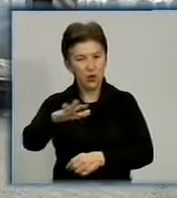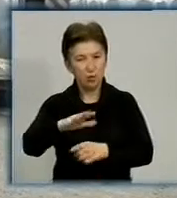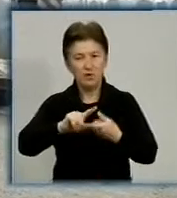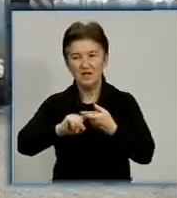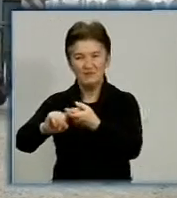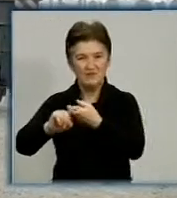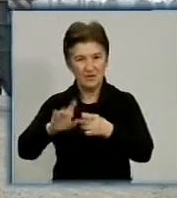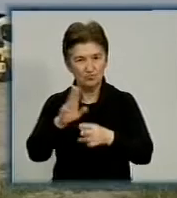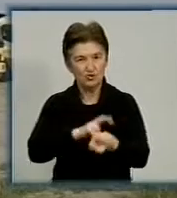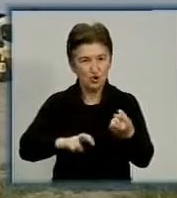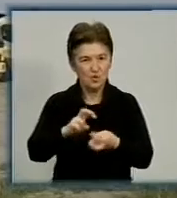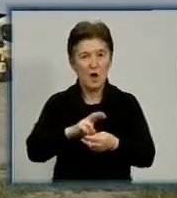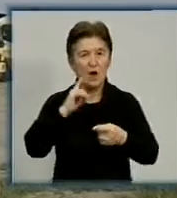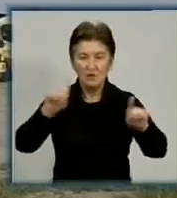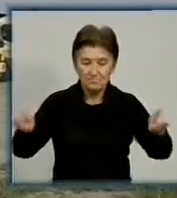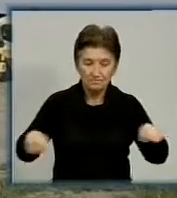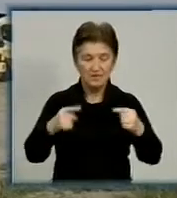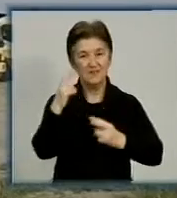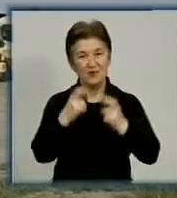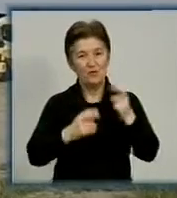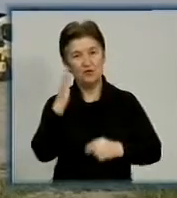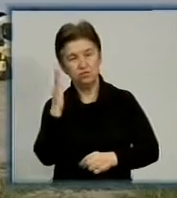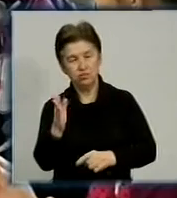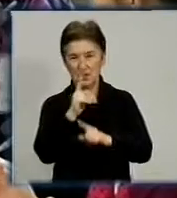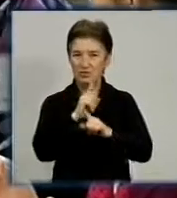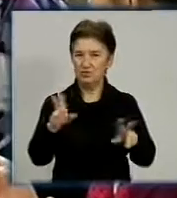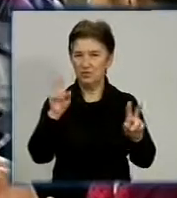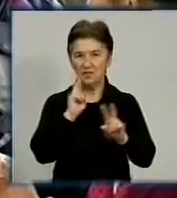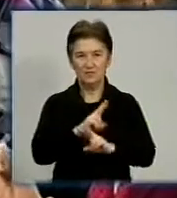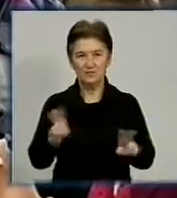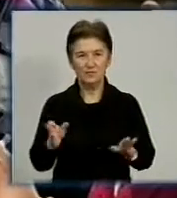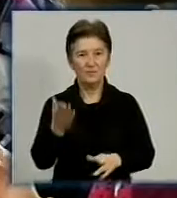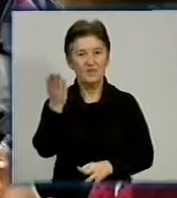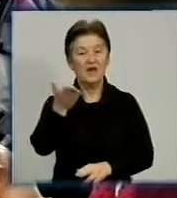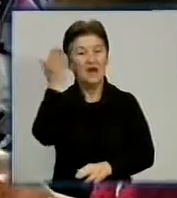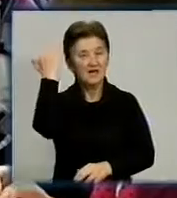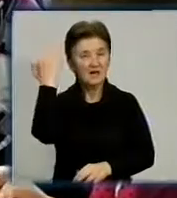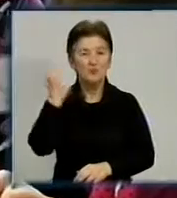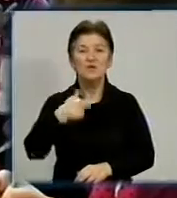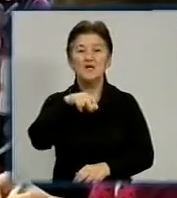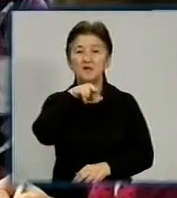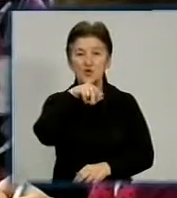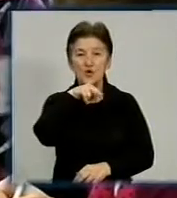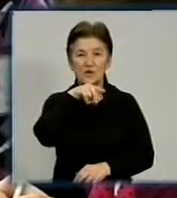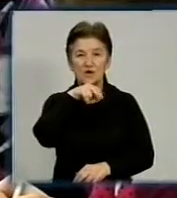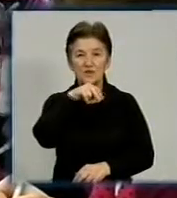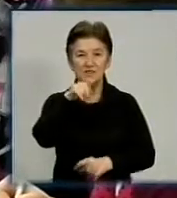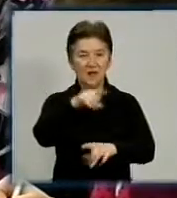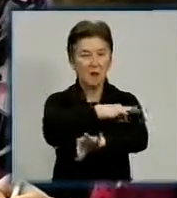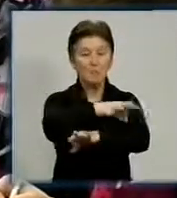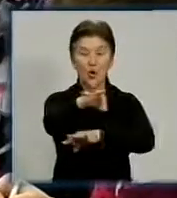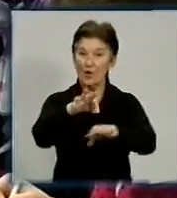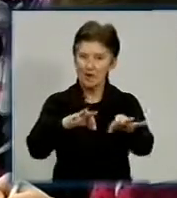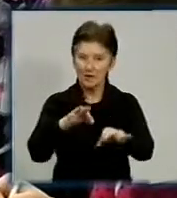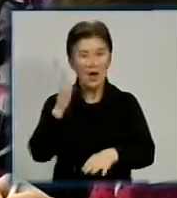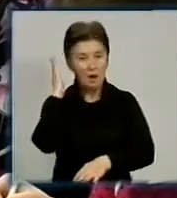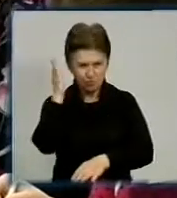Маловисківському районі, поки не знає. Ще одне питання – про інвестиції. Корейські проєкти, які мали започаткуватися, чи вже є бачення, вони